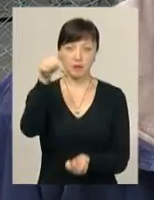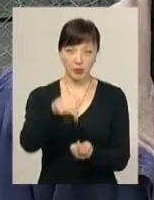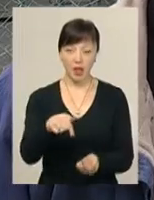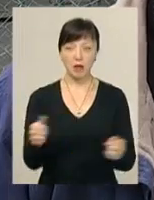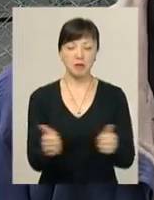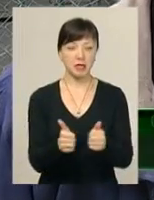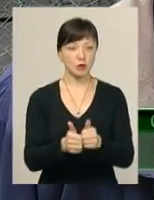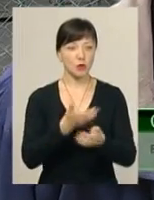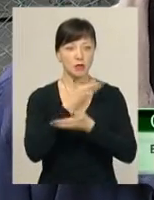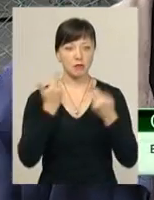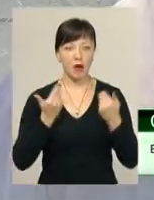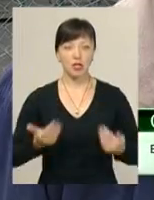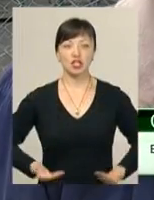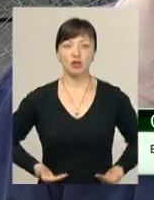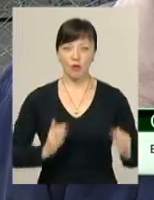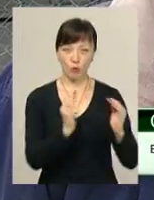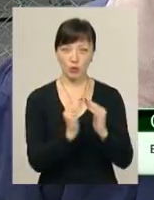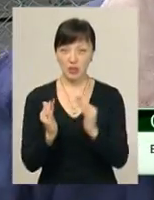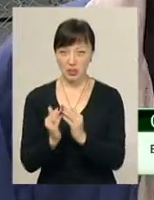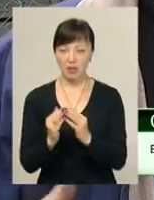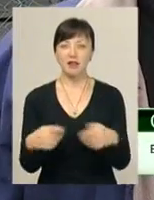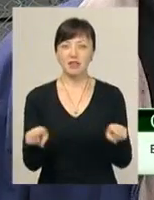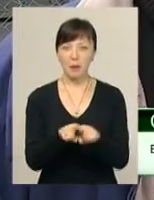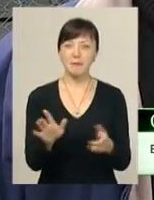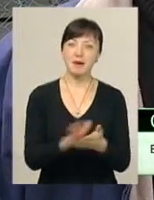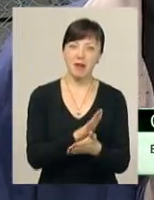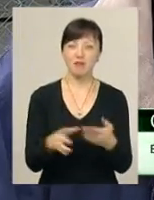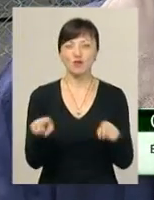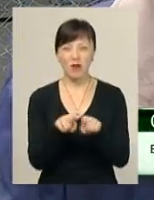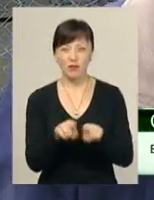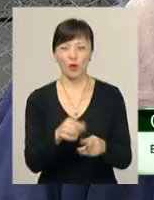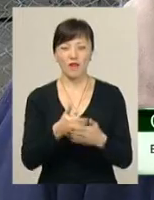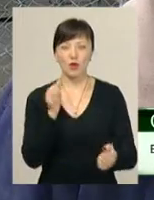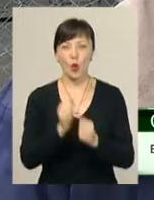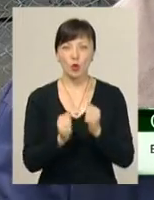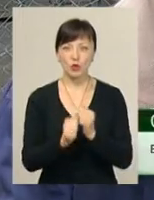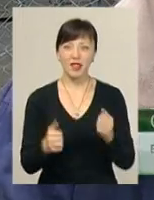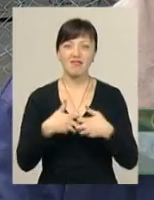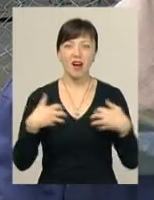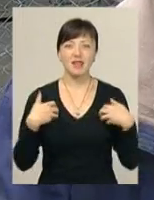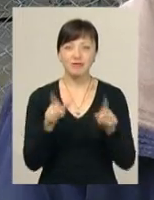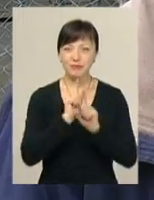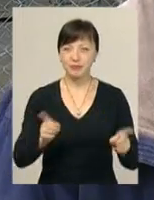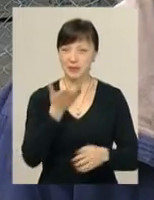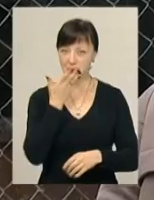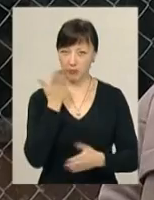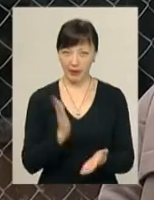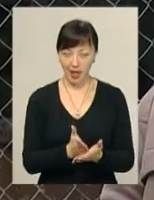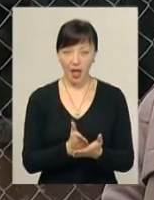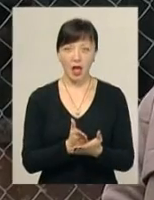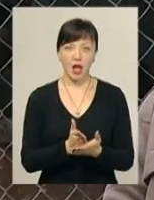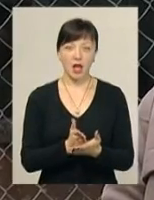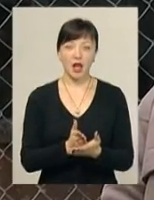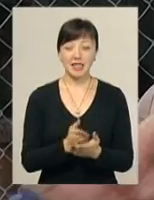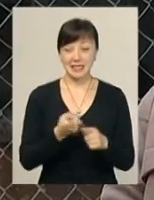Близько нема жилих приміщень. Як би там не було, прибирай, не прибирай, все одно від кожного тваринки є специфічний запах. І воно